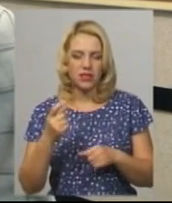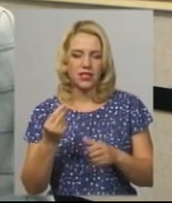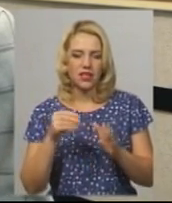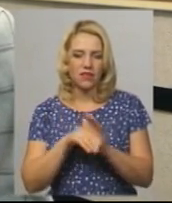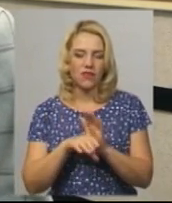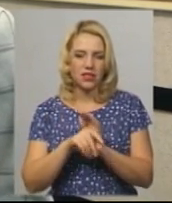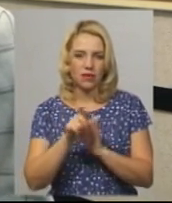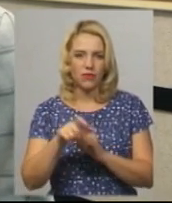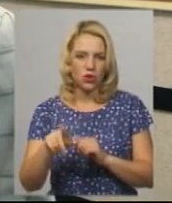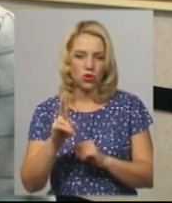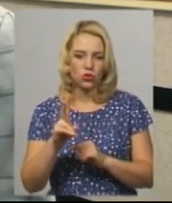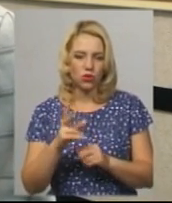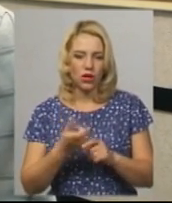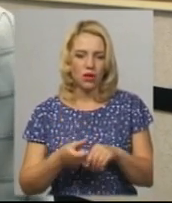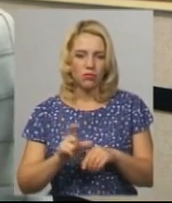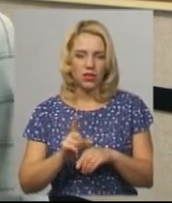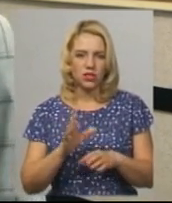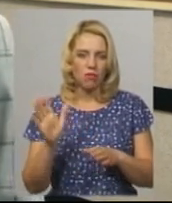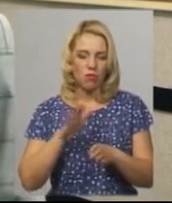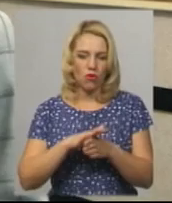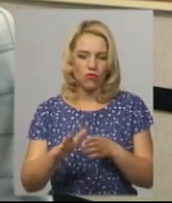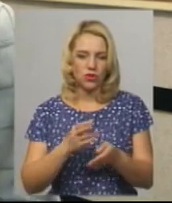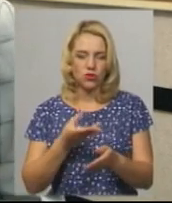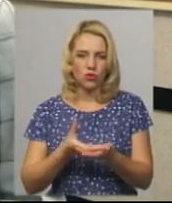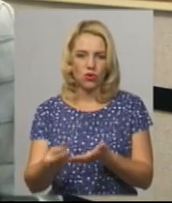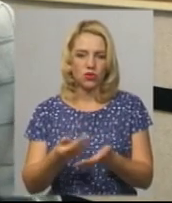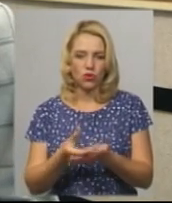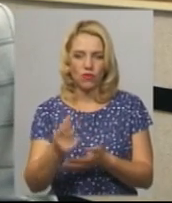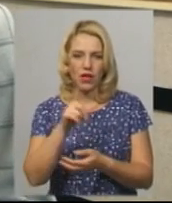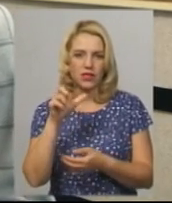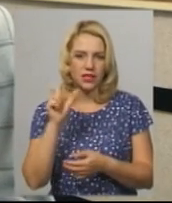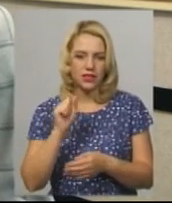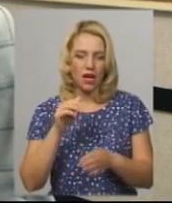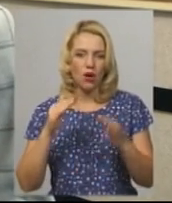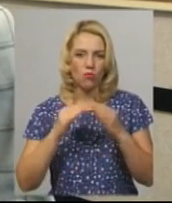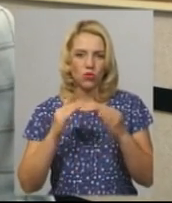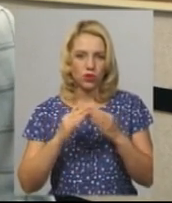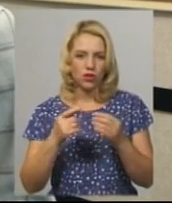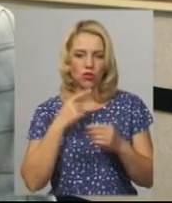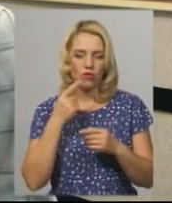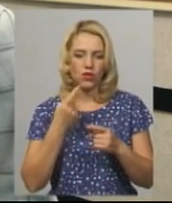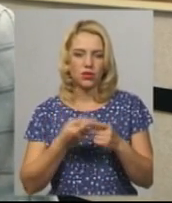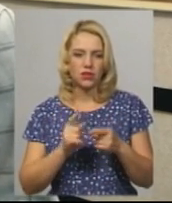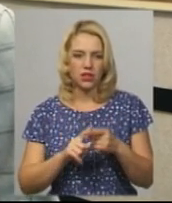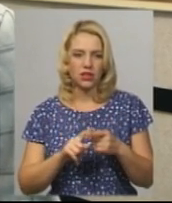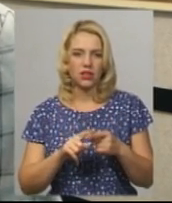більшість з яких повністю розрахувалося за будинок. Мотивуючи це тим, що